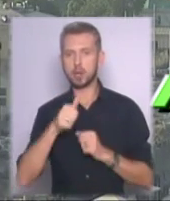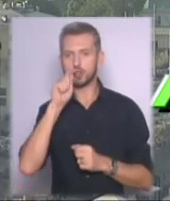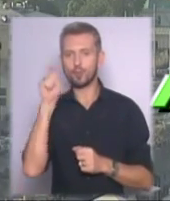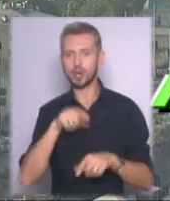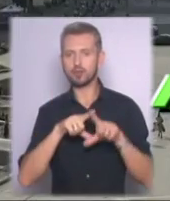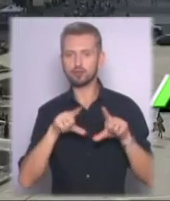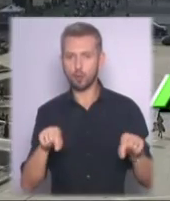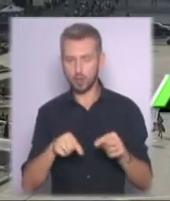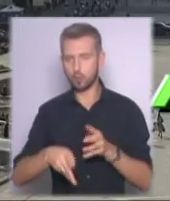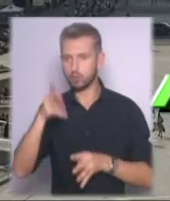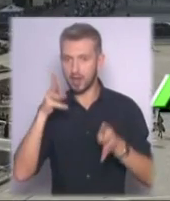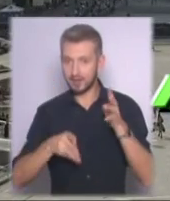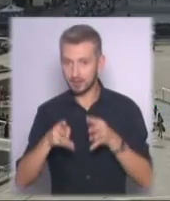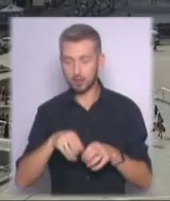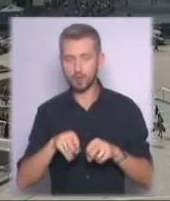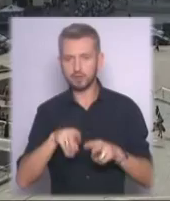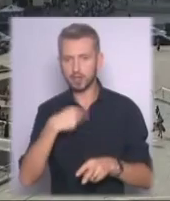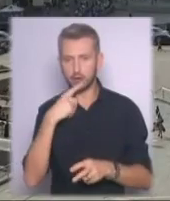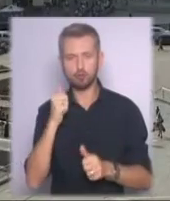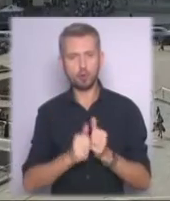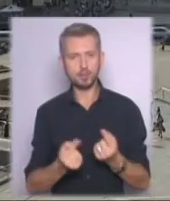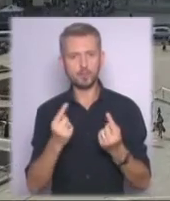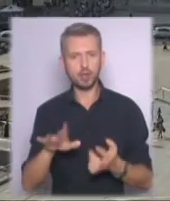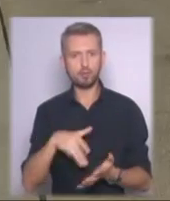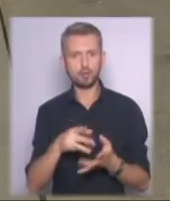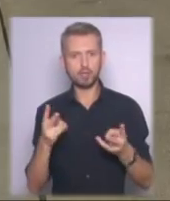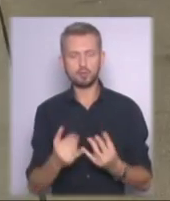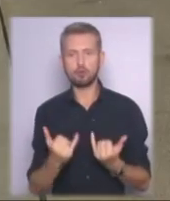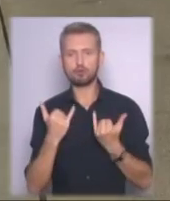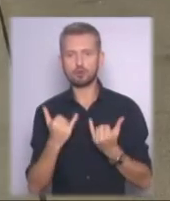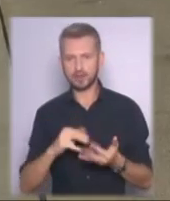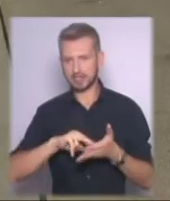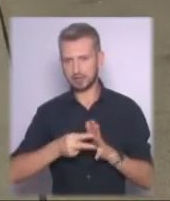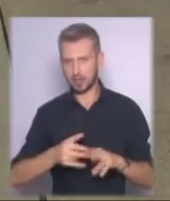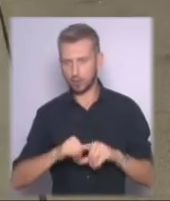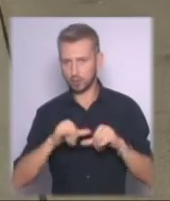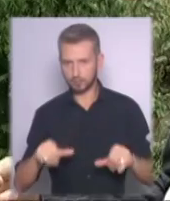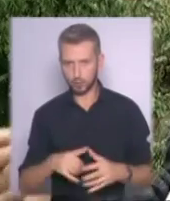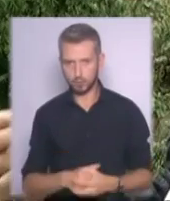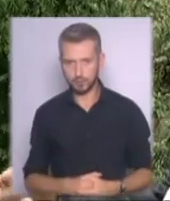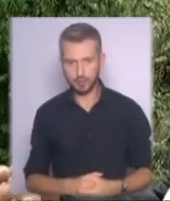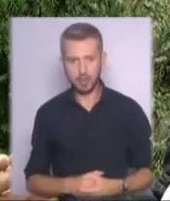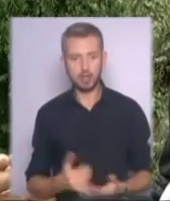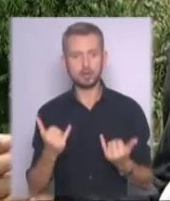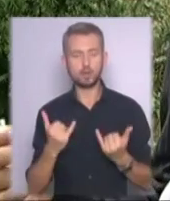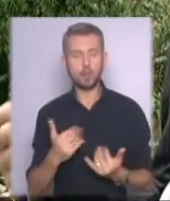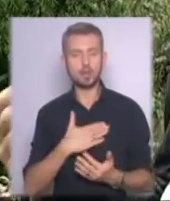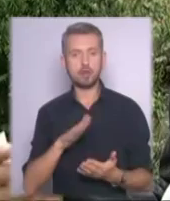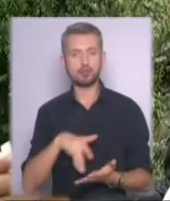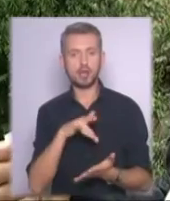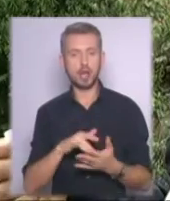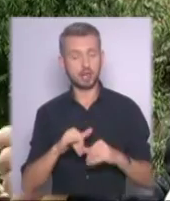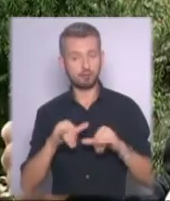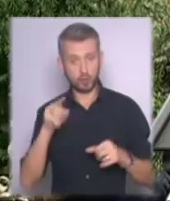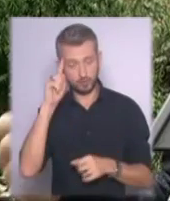школи урбаністики. Фахівці кажуть, кожному великому місту потрібна сучасна стратегія розвитку, і Київ – не виняток. Сьогодні наші міста розвиваються, ви